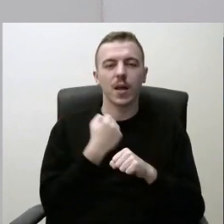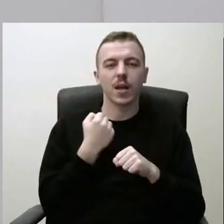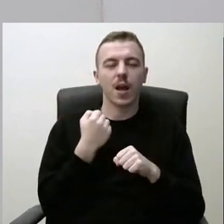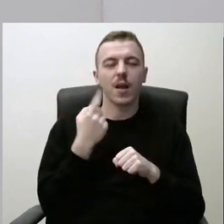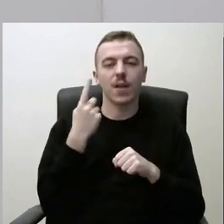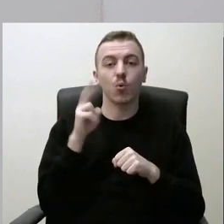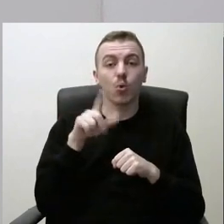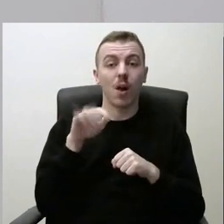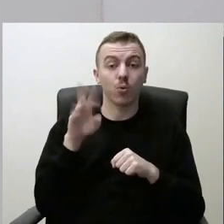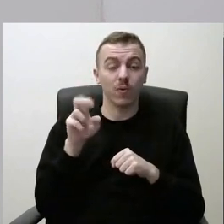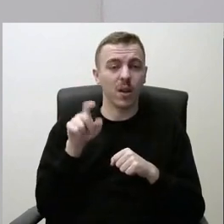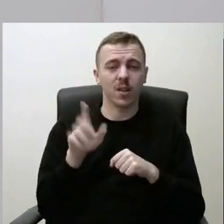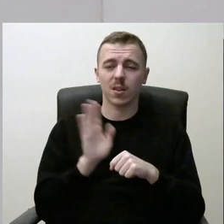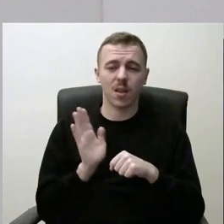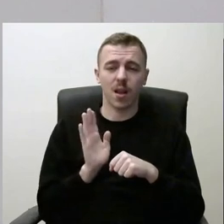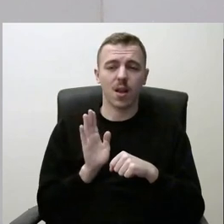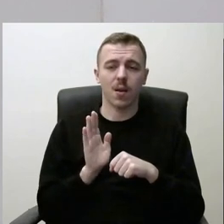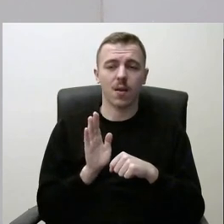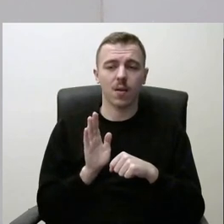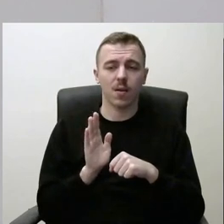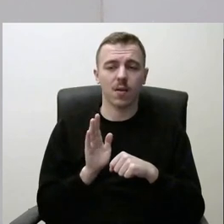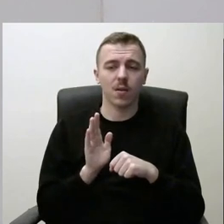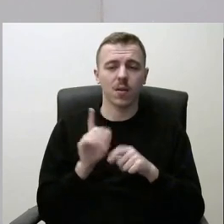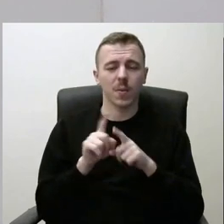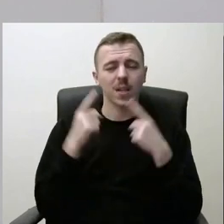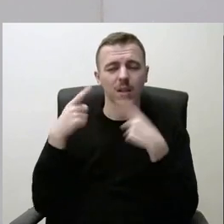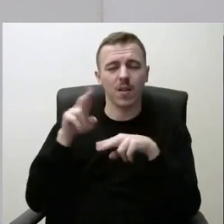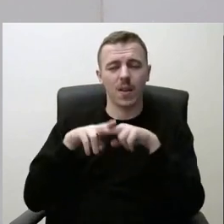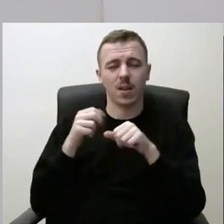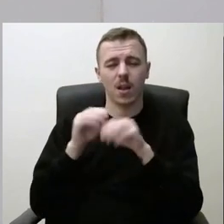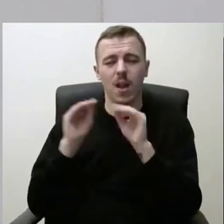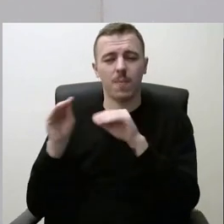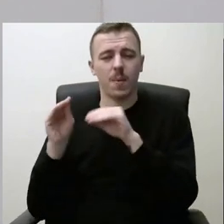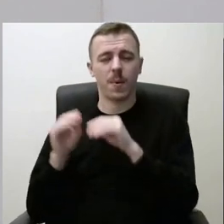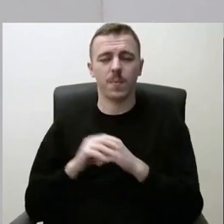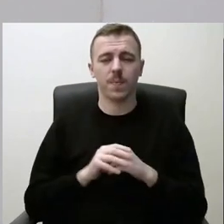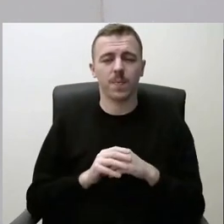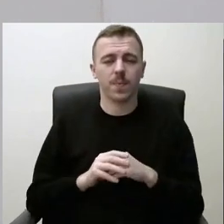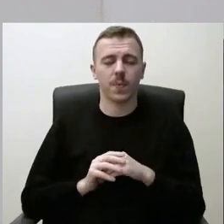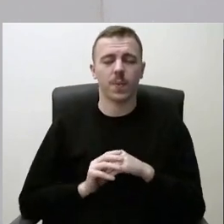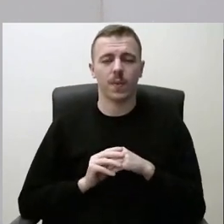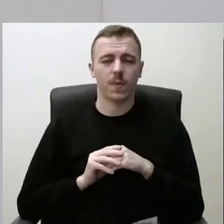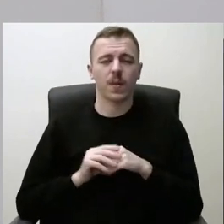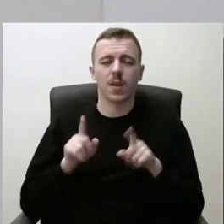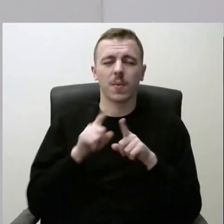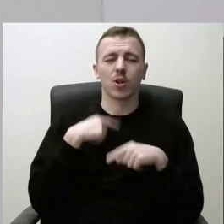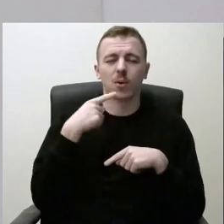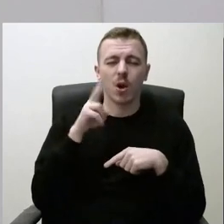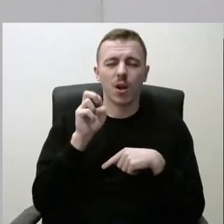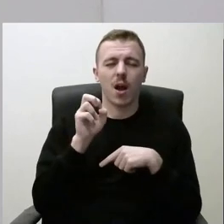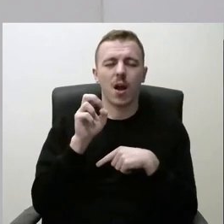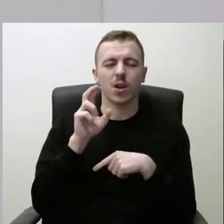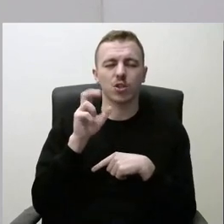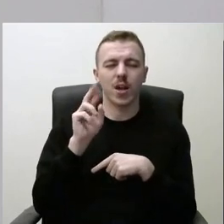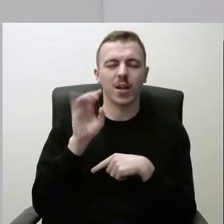kolautovą, tai kažkokius dalykis ir alternatyvų kitose vietose. Plius mes turime, kad irgi nežėda, kur aš kalbu apie sportinio kaip kultūrą,